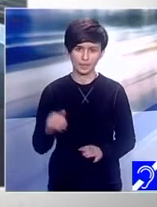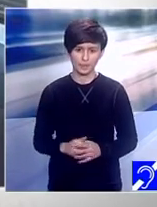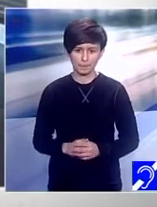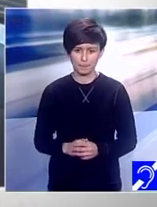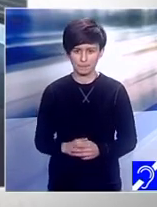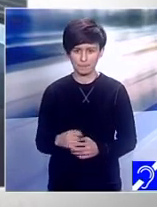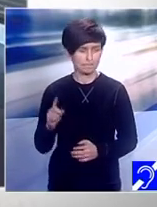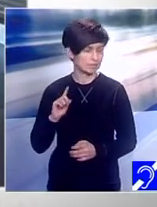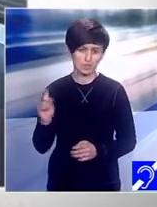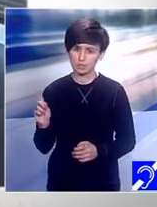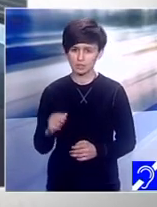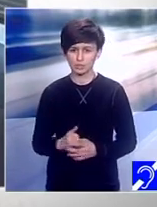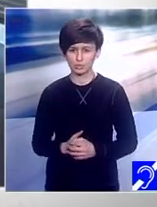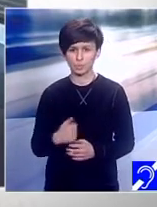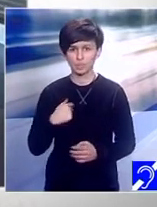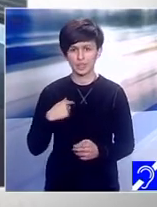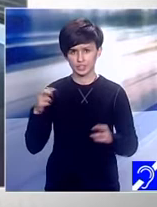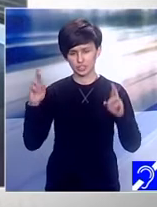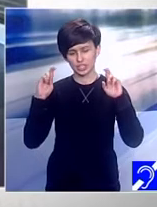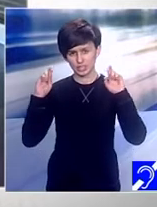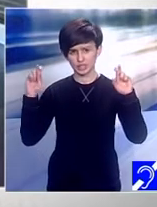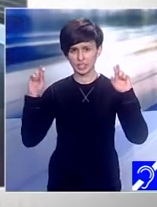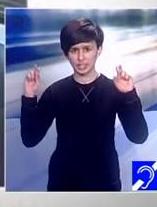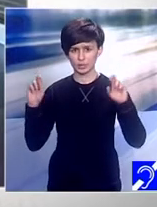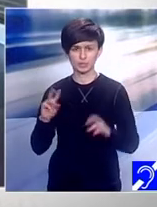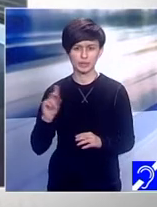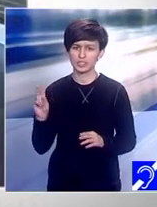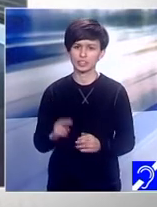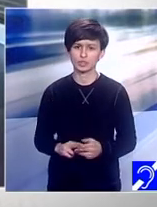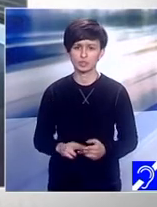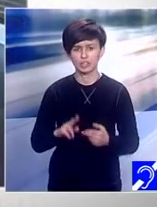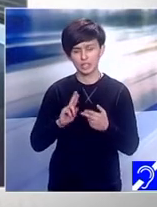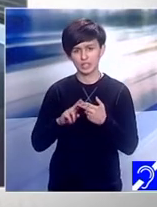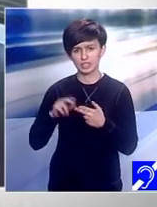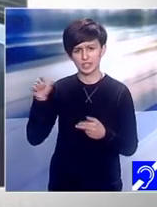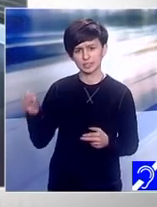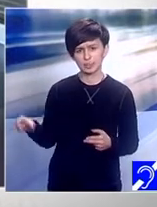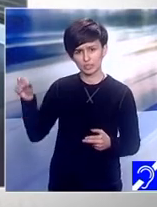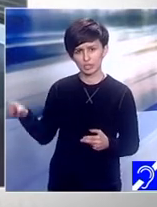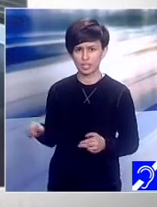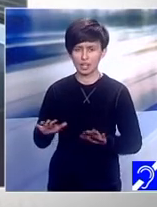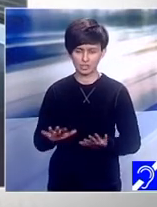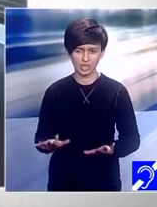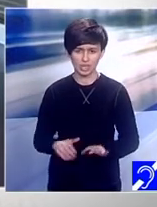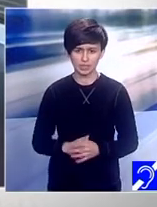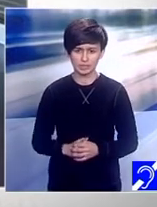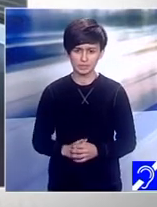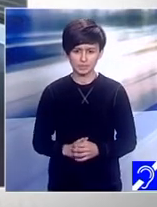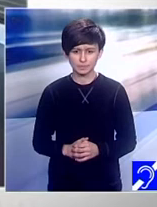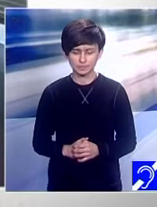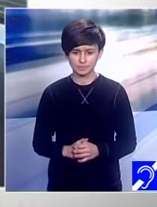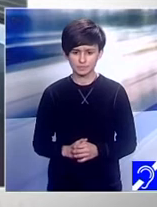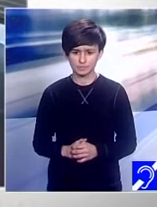Și sper să nu întâlnesc astfel de persoane, dar dacă o să întâlnesc, eu nu-mi fac probleme,